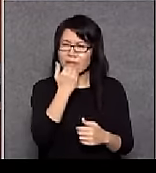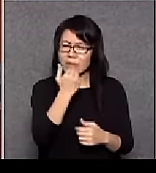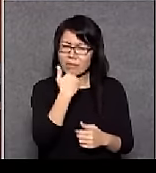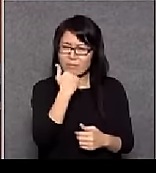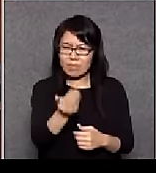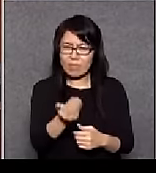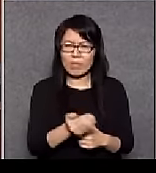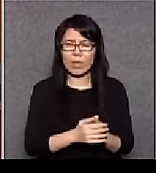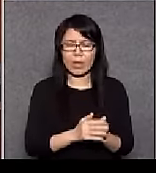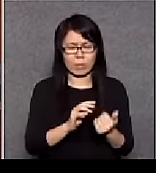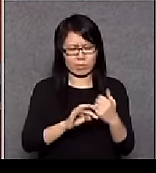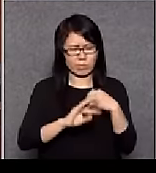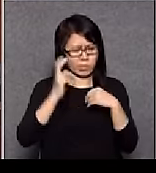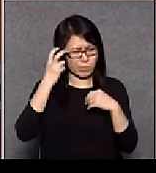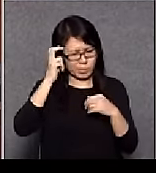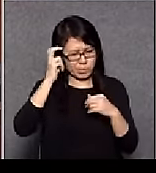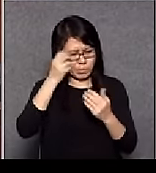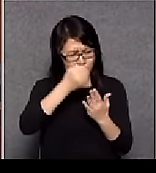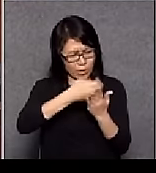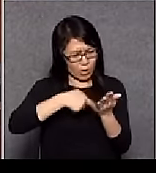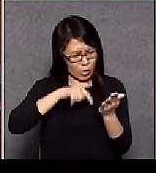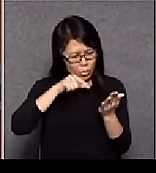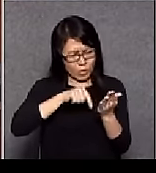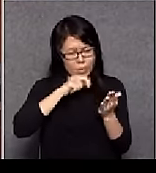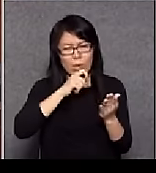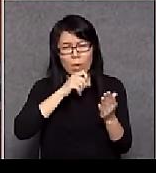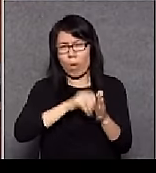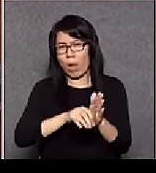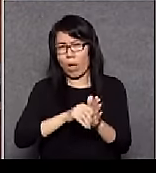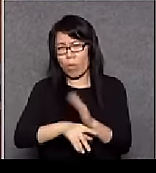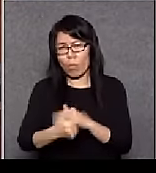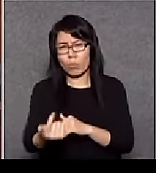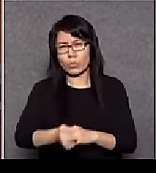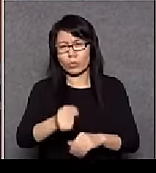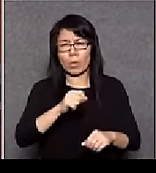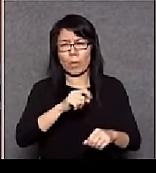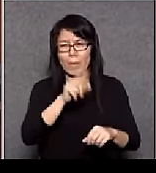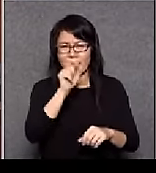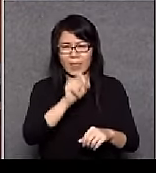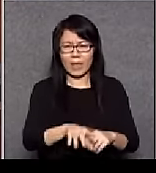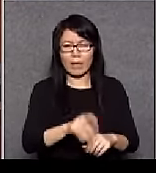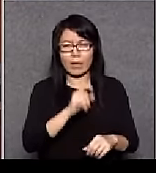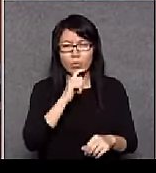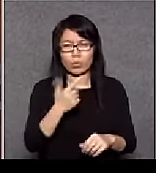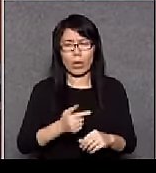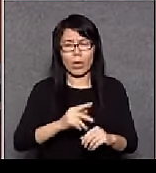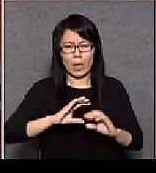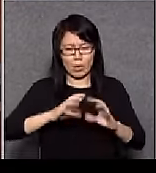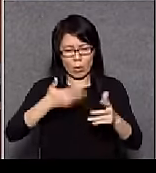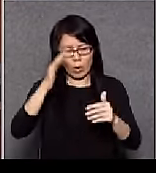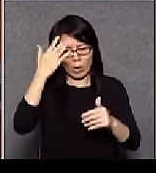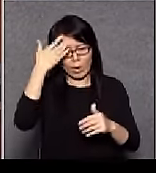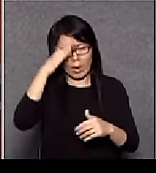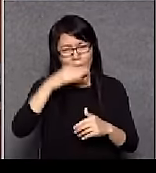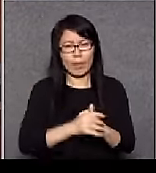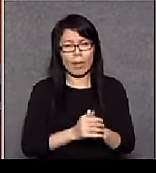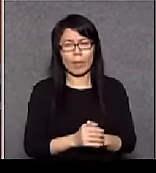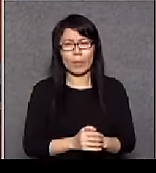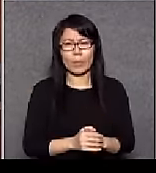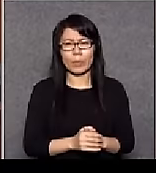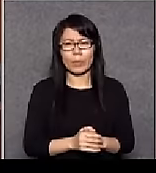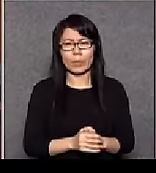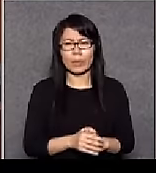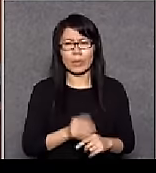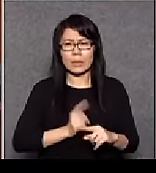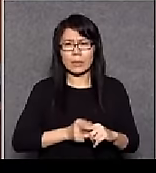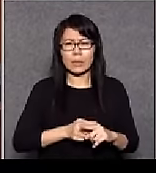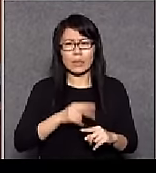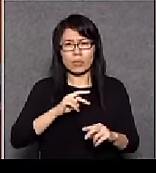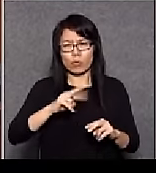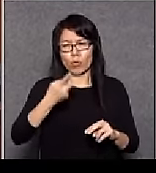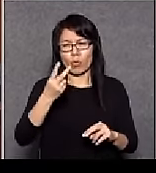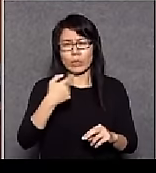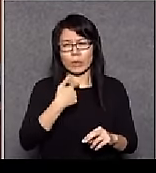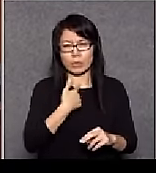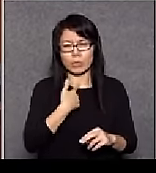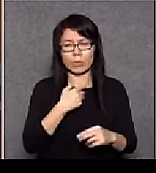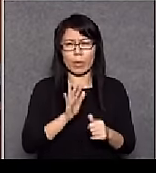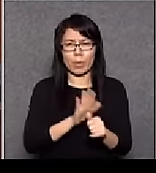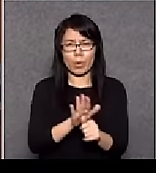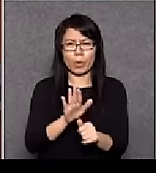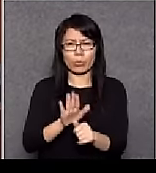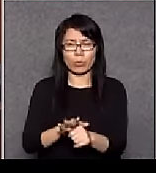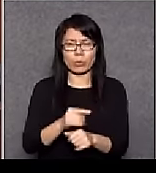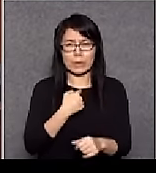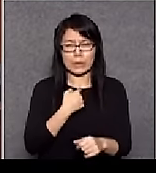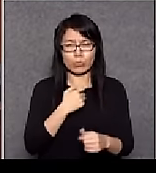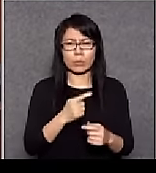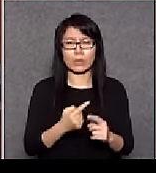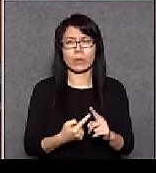審議很多問題存在很多漏洞都希望去改革希望有所改變然後可以幫到有需要